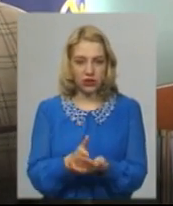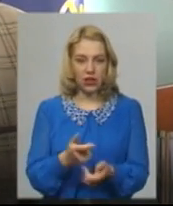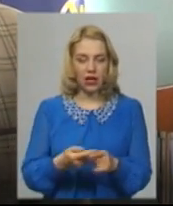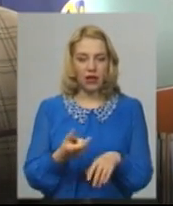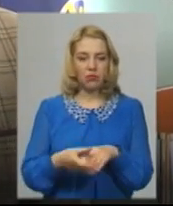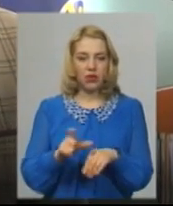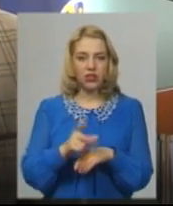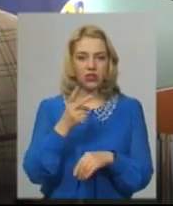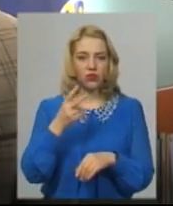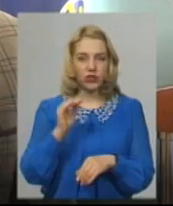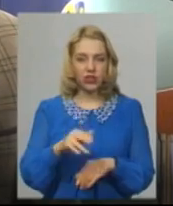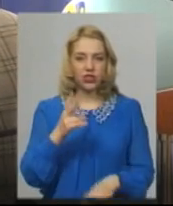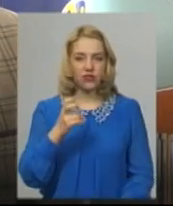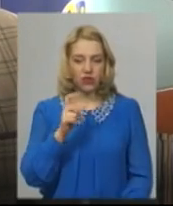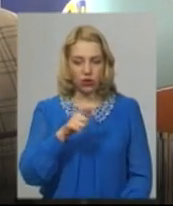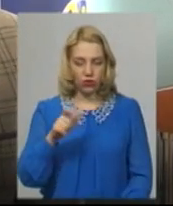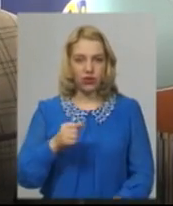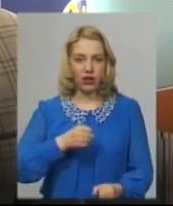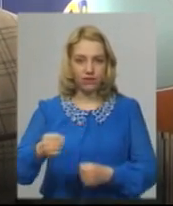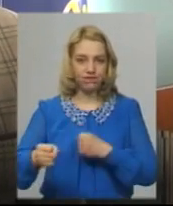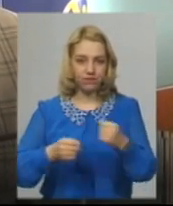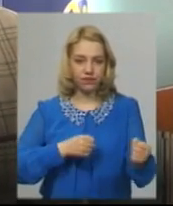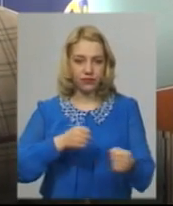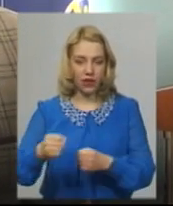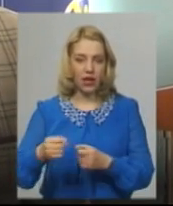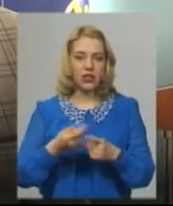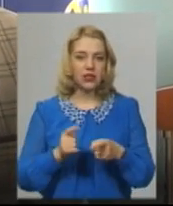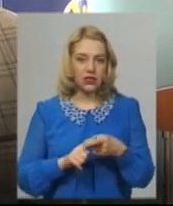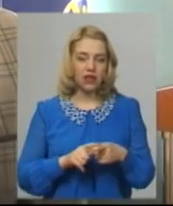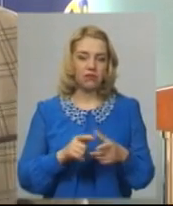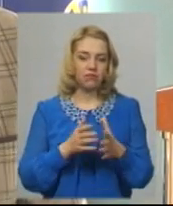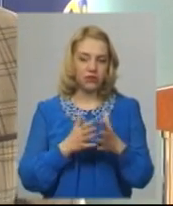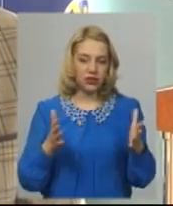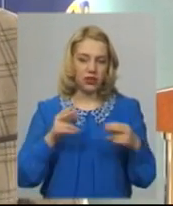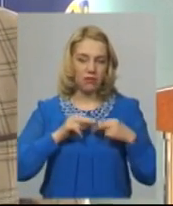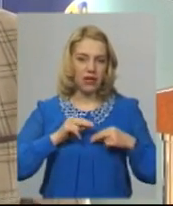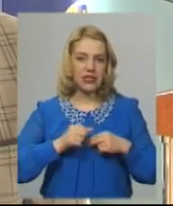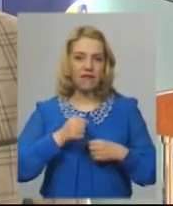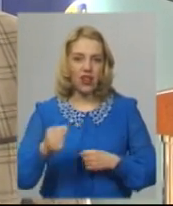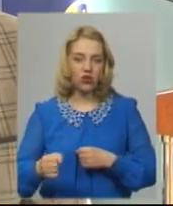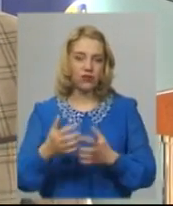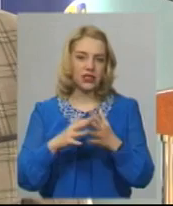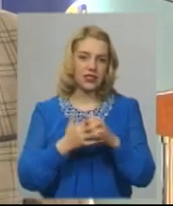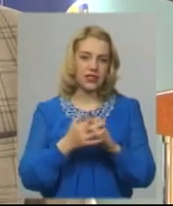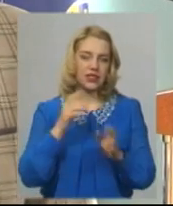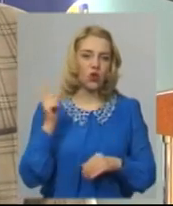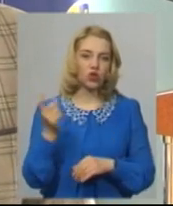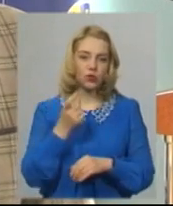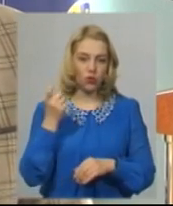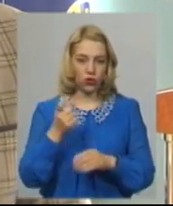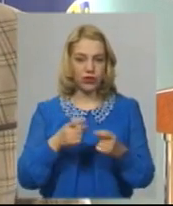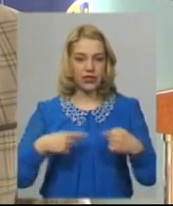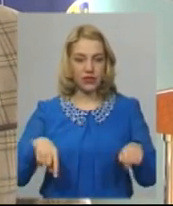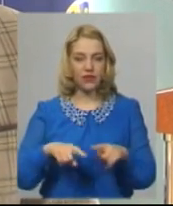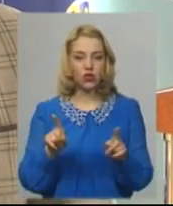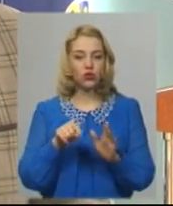2200 чоловік. В основному це працевлаштування відбувається в сільськосподарській сфері. Все,